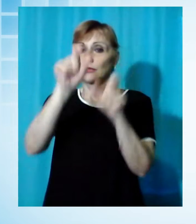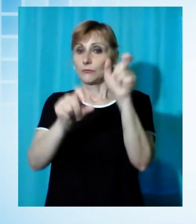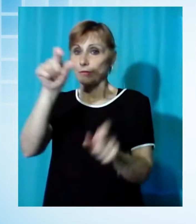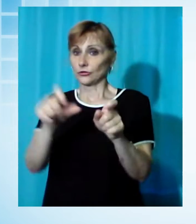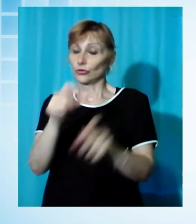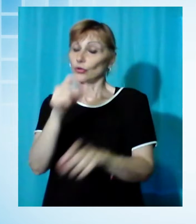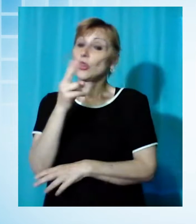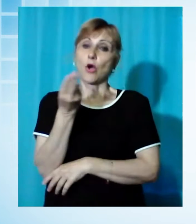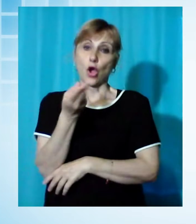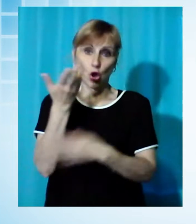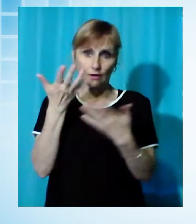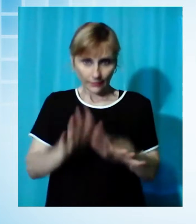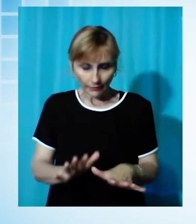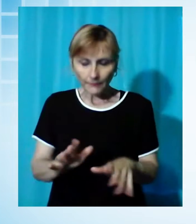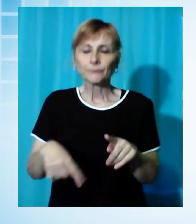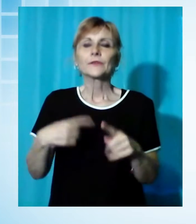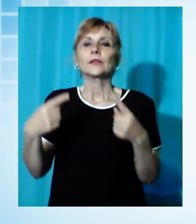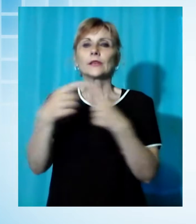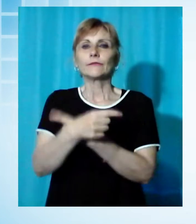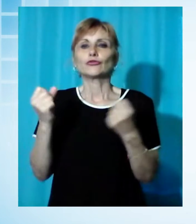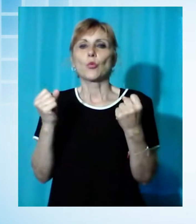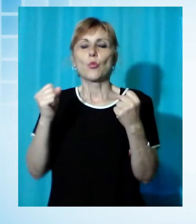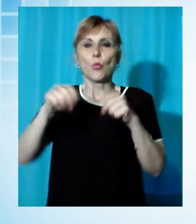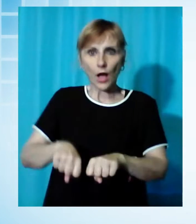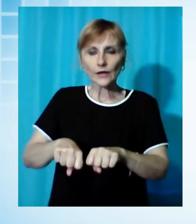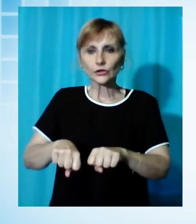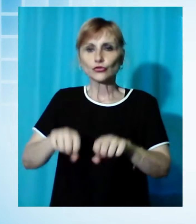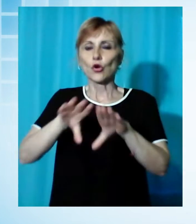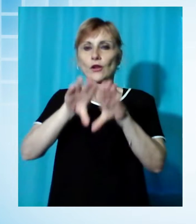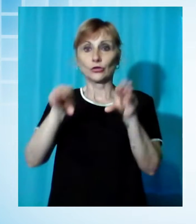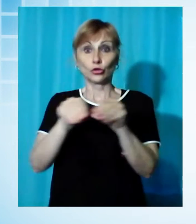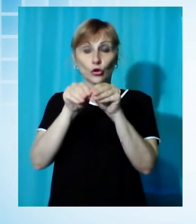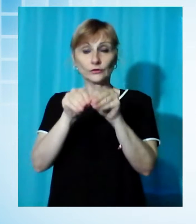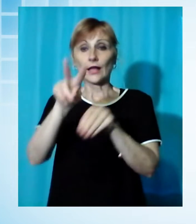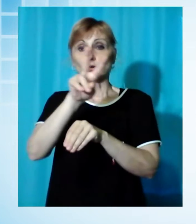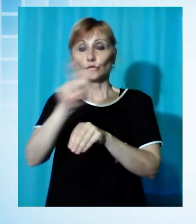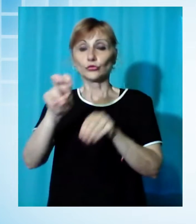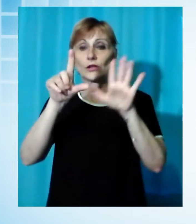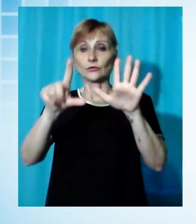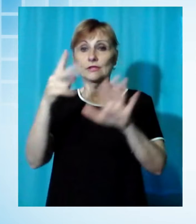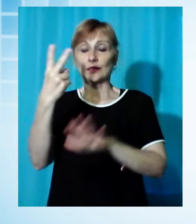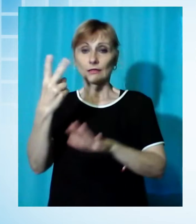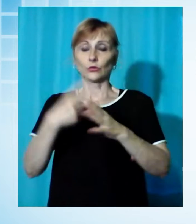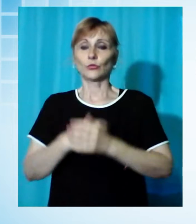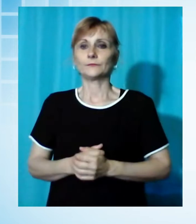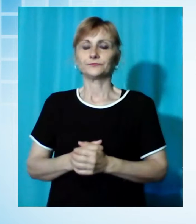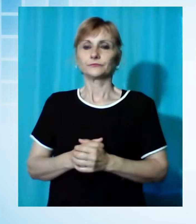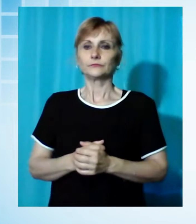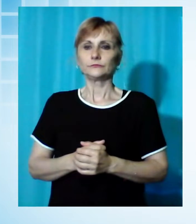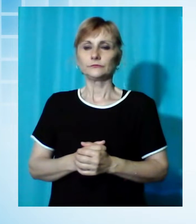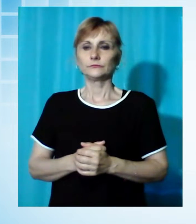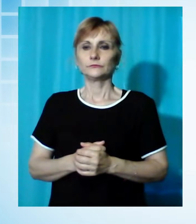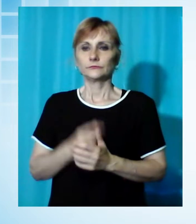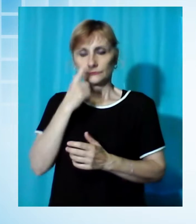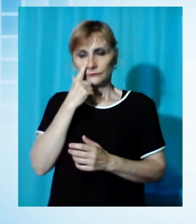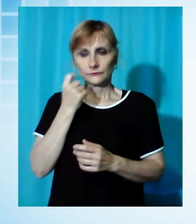guarigioni virali sono in tutto invece 272. Per quanto riguarda la